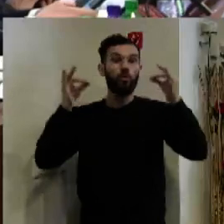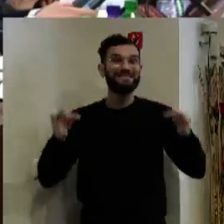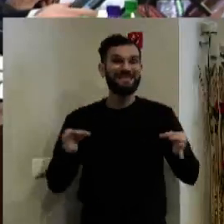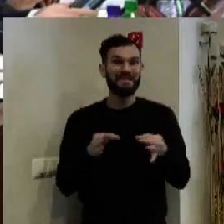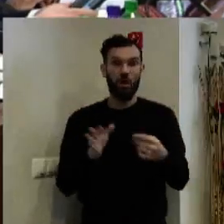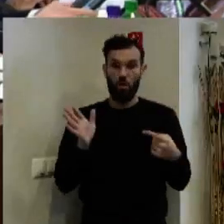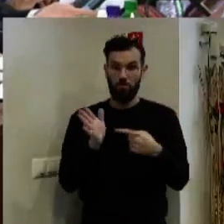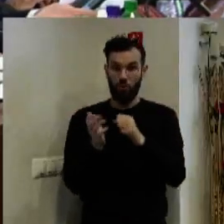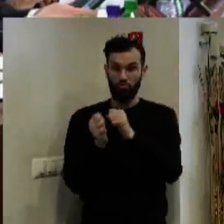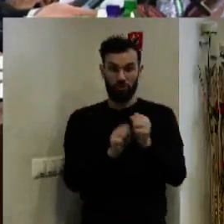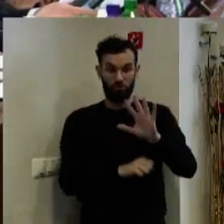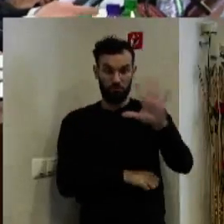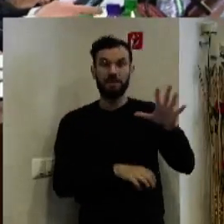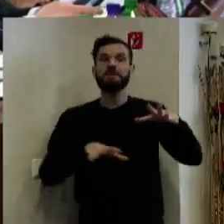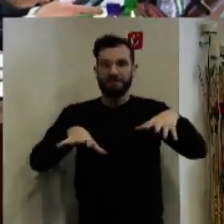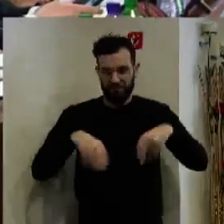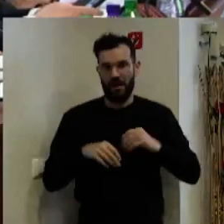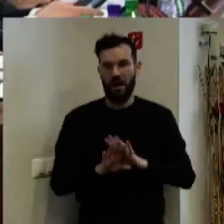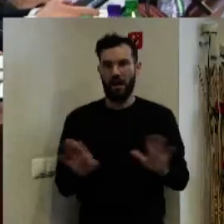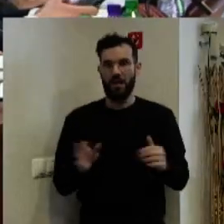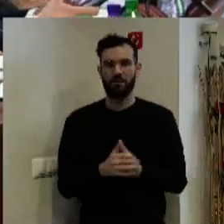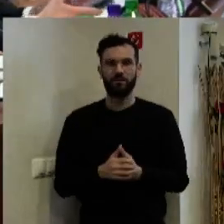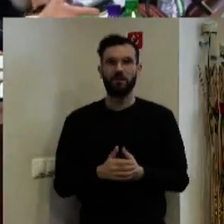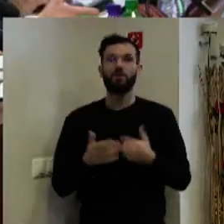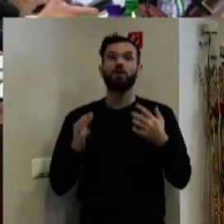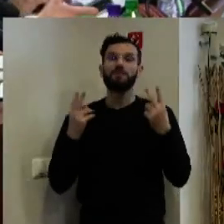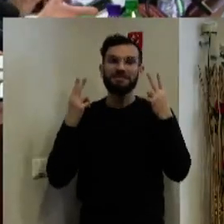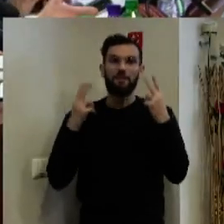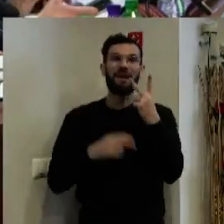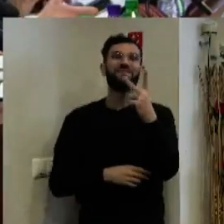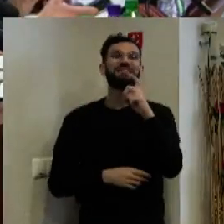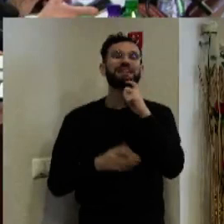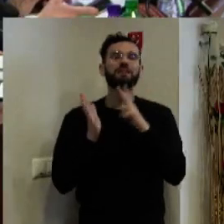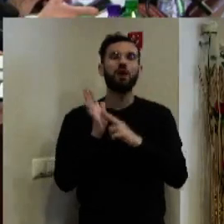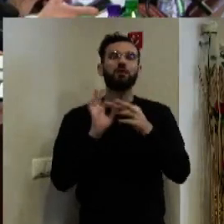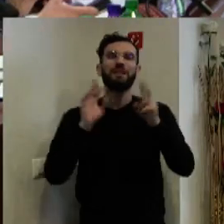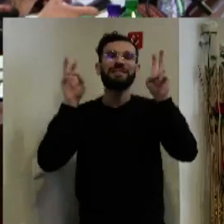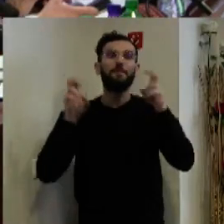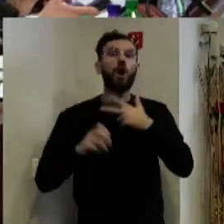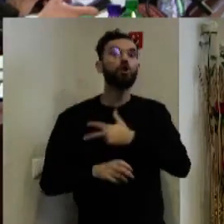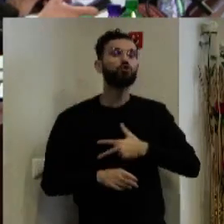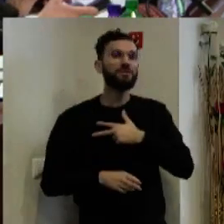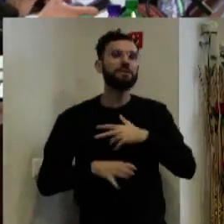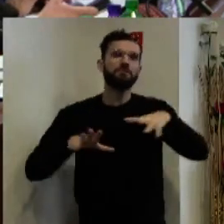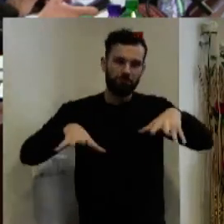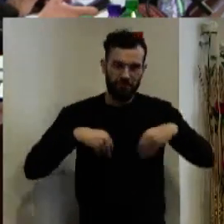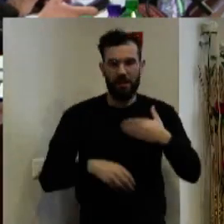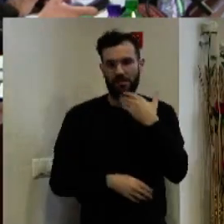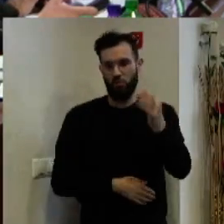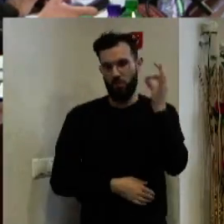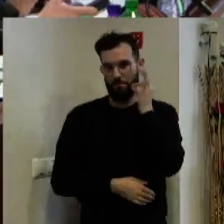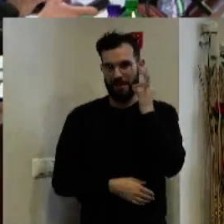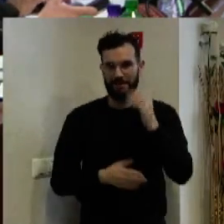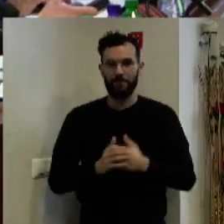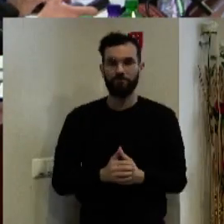číslo 5 sme schválili a prijali sme aj túto sociálne VZN-ko. Ďakujem veľmi pekne, ďakujem aj pani Nekorancové za uvedenie tohto bodu.